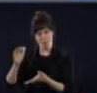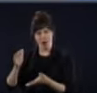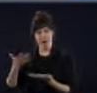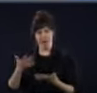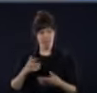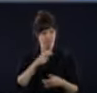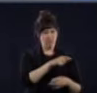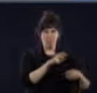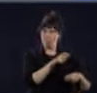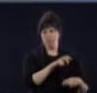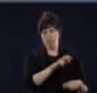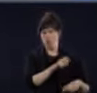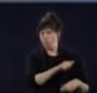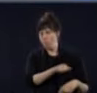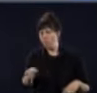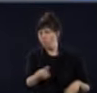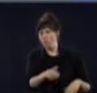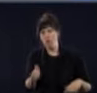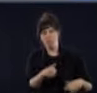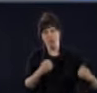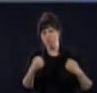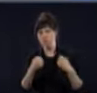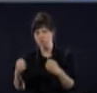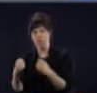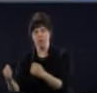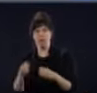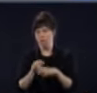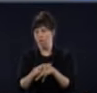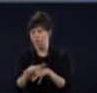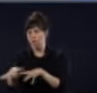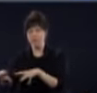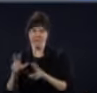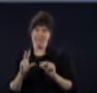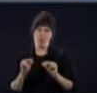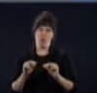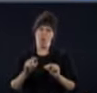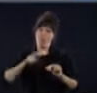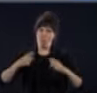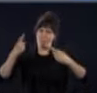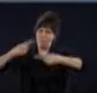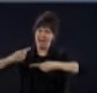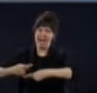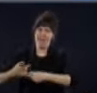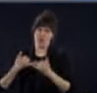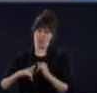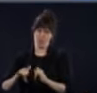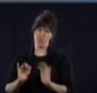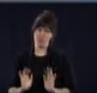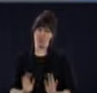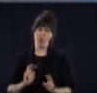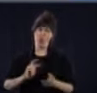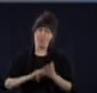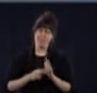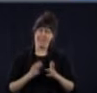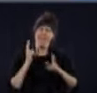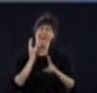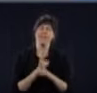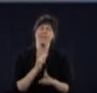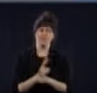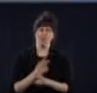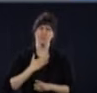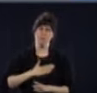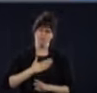n pas ça qu'on veut faire nécessairement. Donc, on vous invite à profiter d'une certaine liberté associée à ce déconfinement-là,